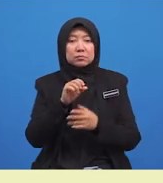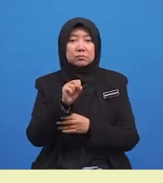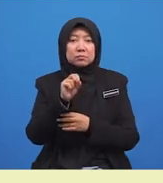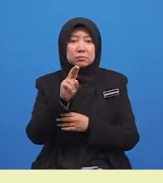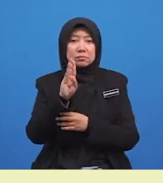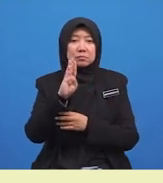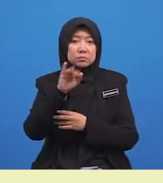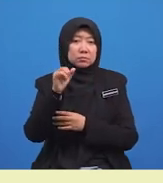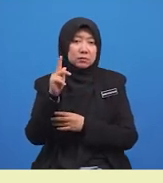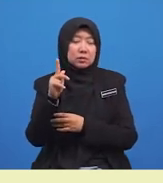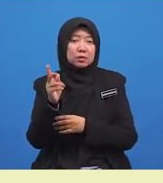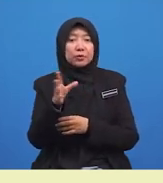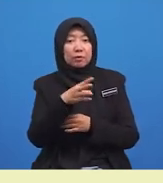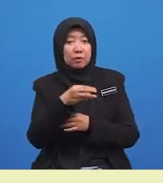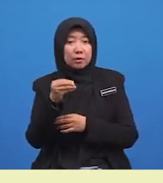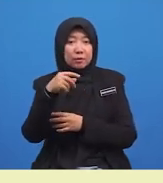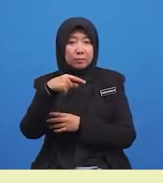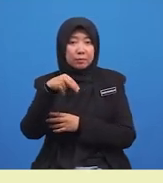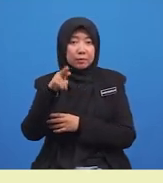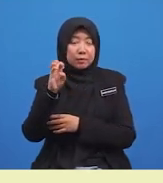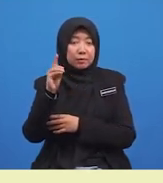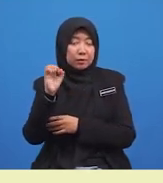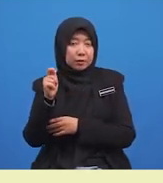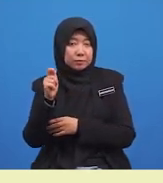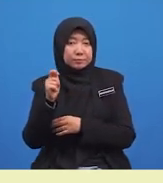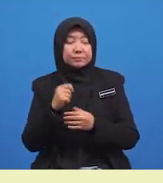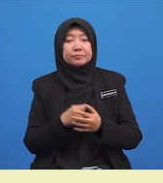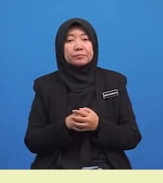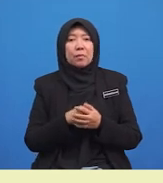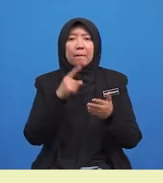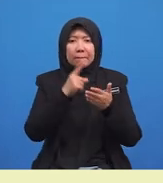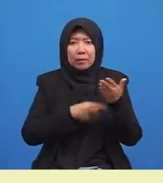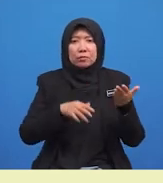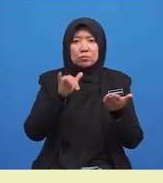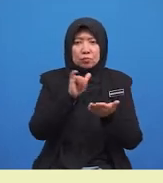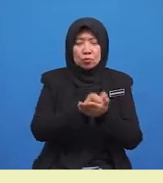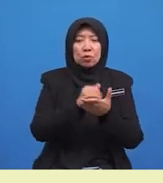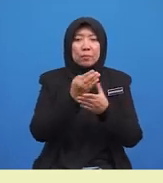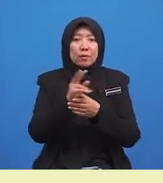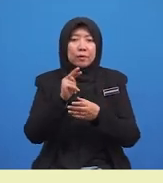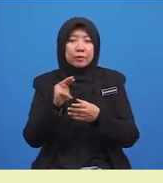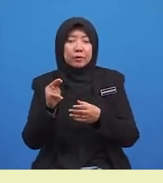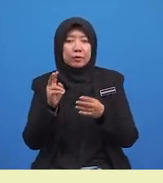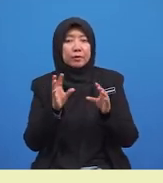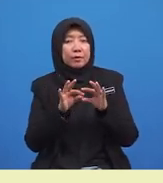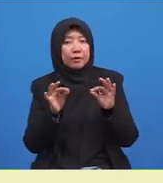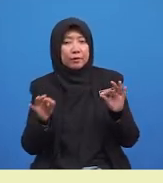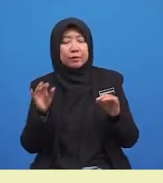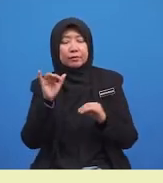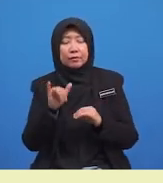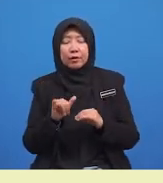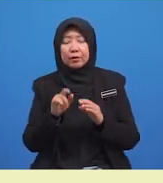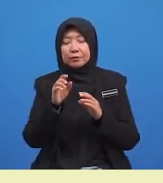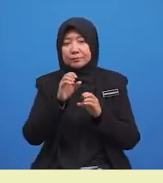Apakah itu subjek dan predikat? Subjek ialah bahagian ayat yang diterangkan.